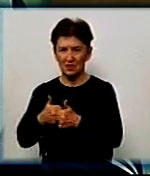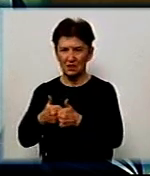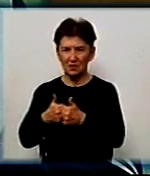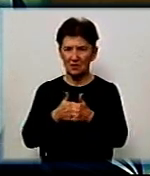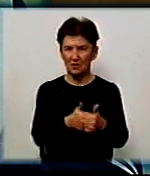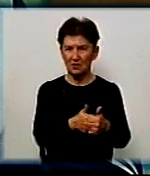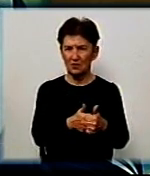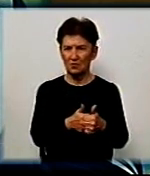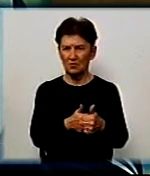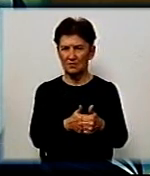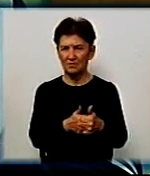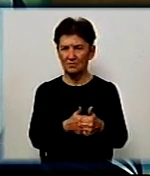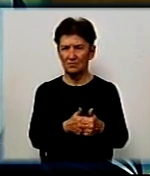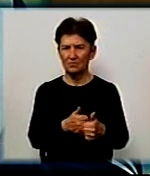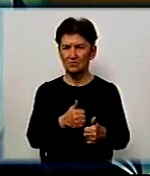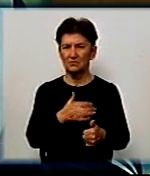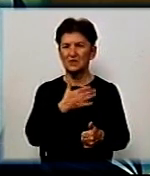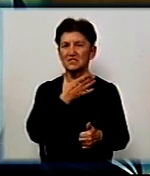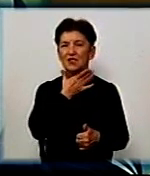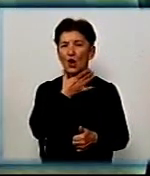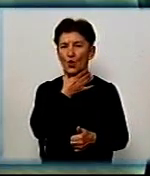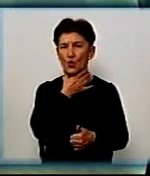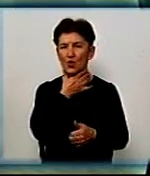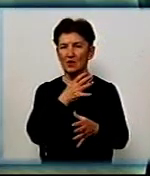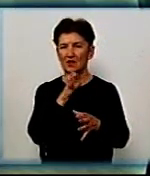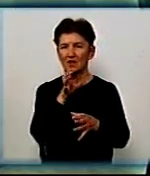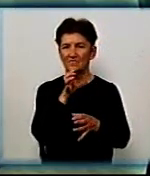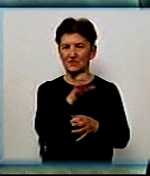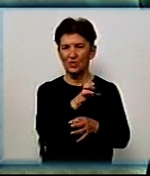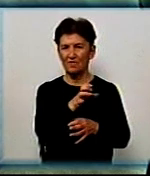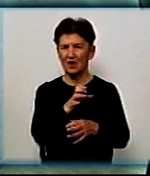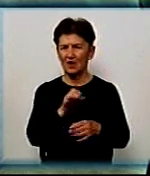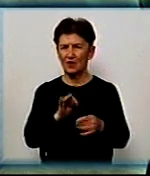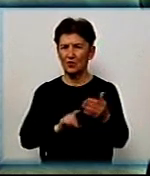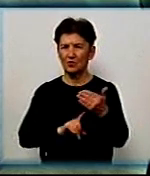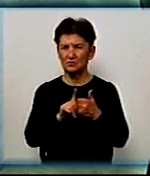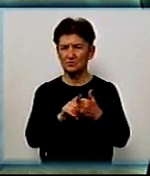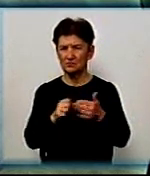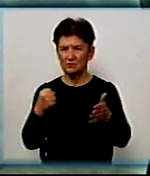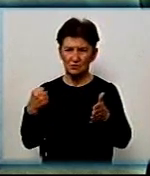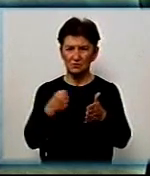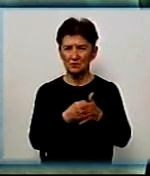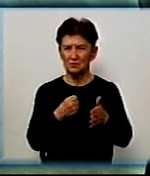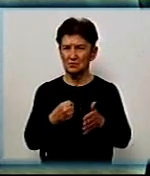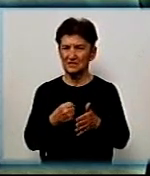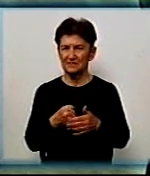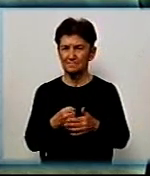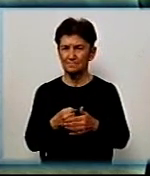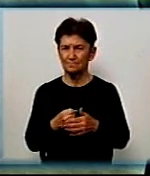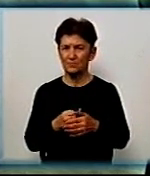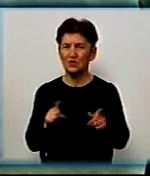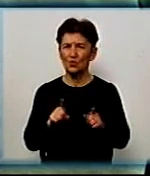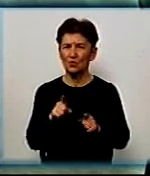накладить надав його, взяв за горло і кінув стінку. Я повертаєшся в школу. Чого саме ти